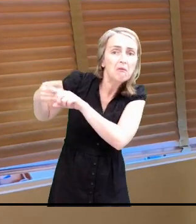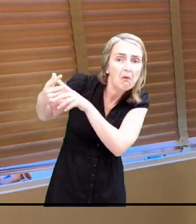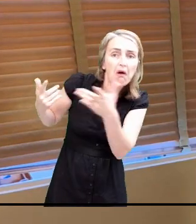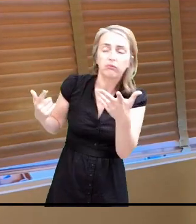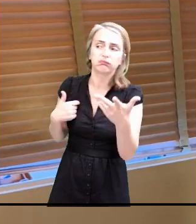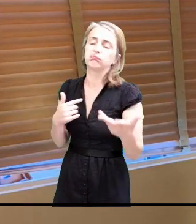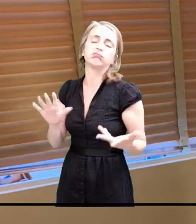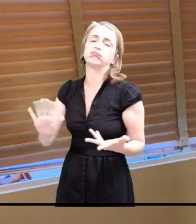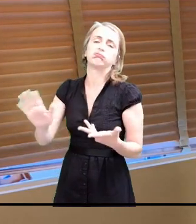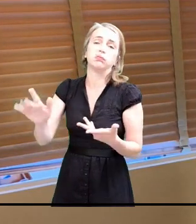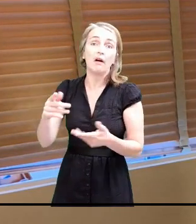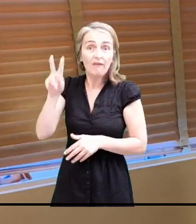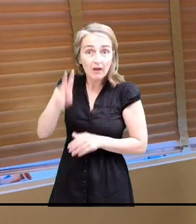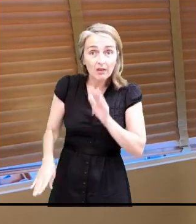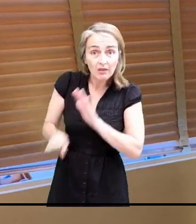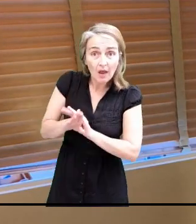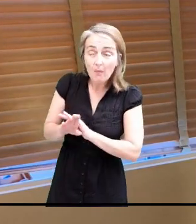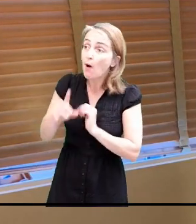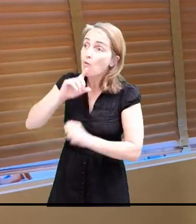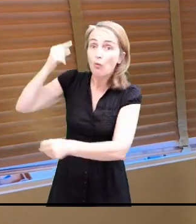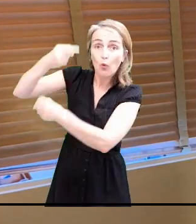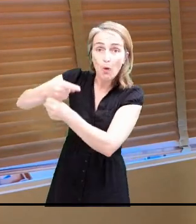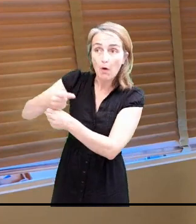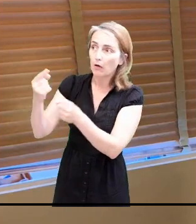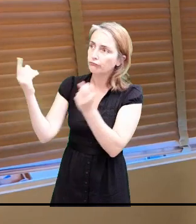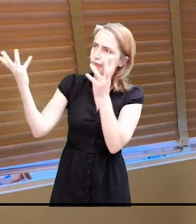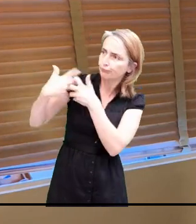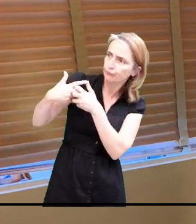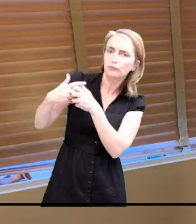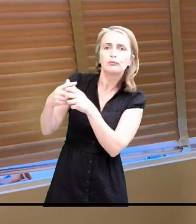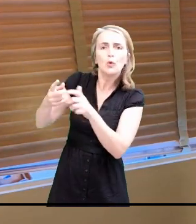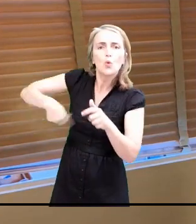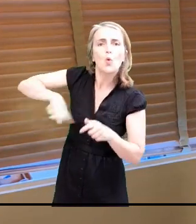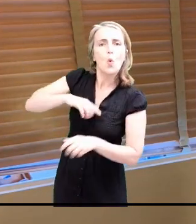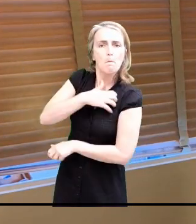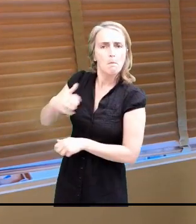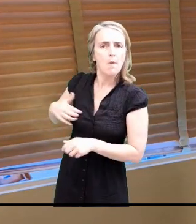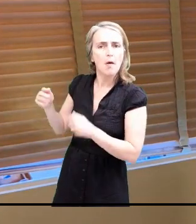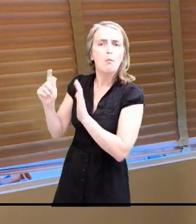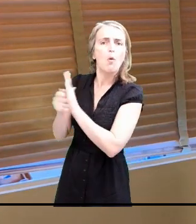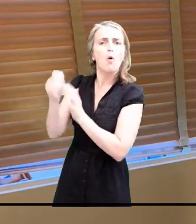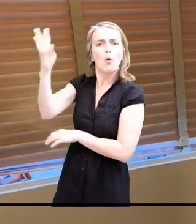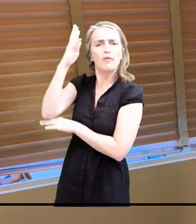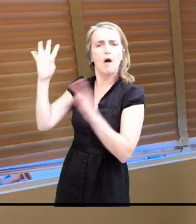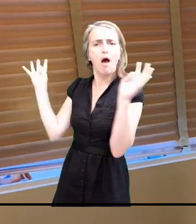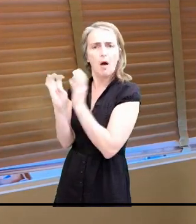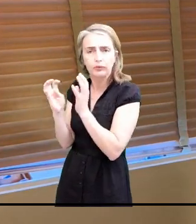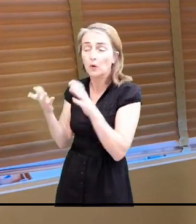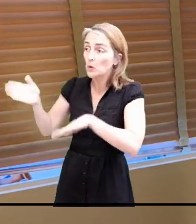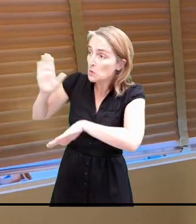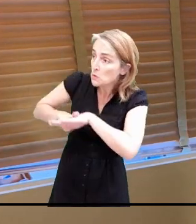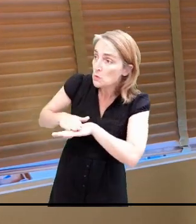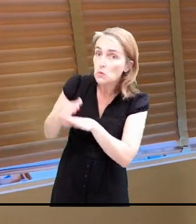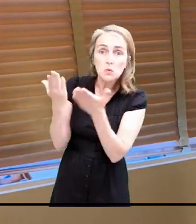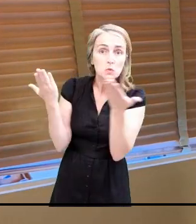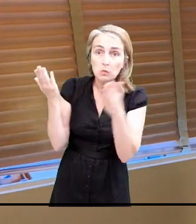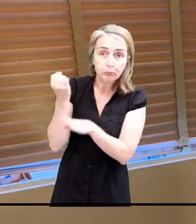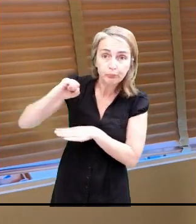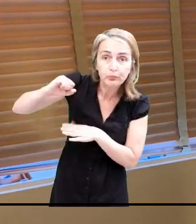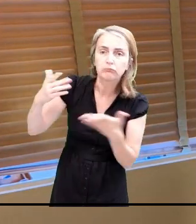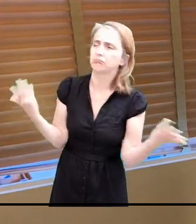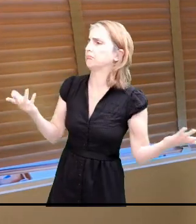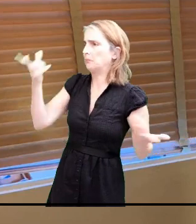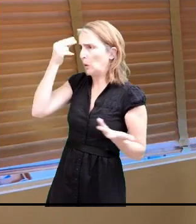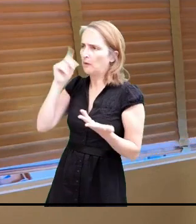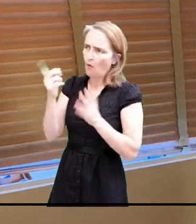conférence des maires. Je ne sais pas ce qu'a fait le président de Métropole, on lui demandera des comptes d'ailleurs sur cet aspect, parce qu'on reçoit des masques que je me refuse de vous distribuer,